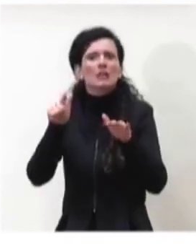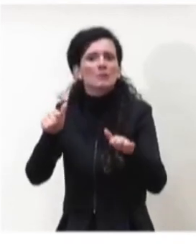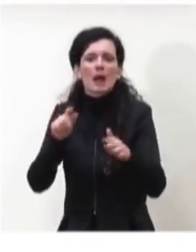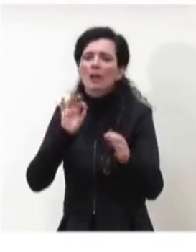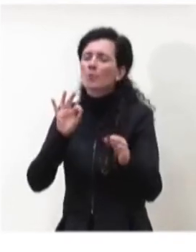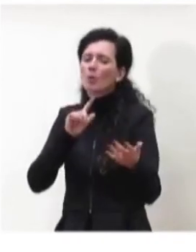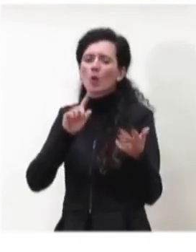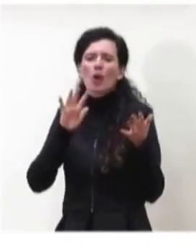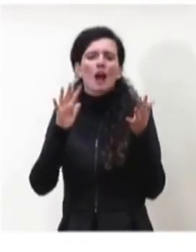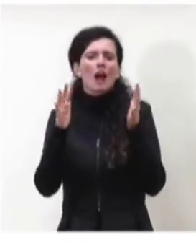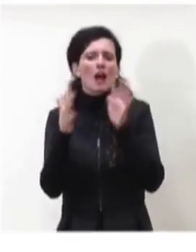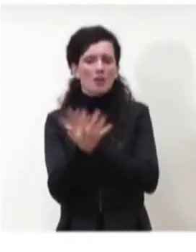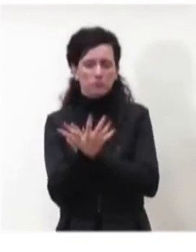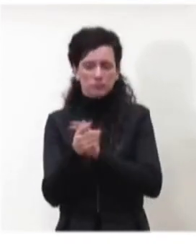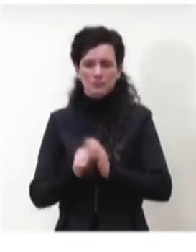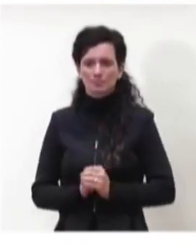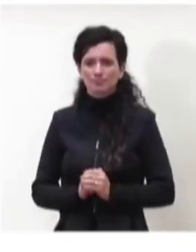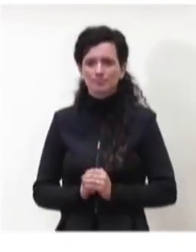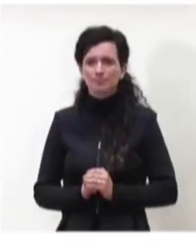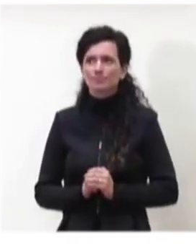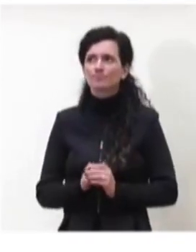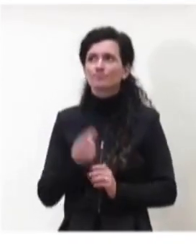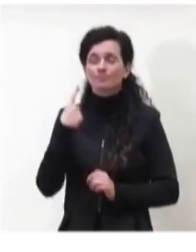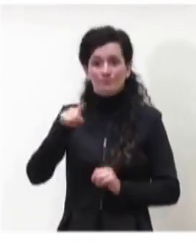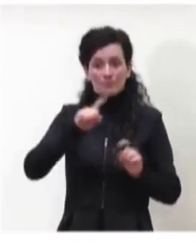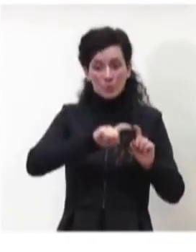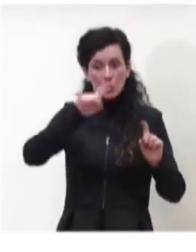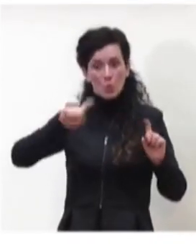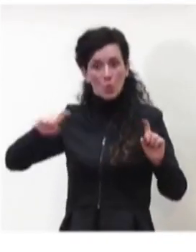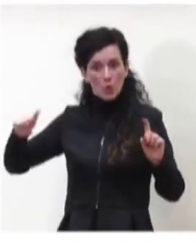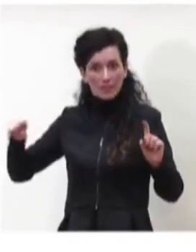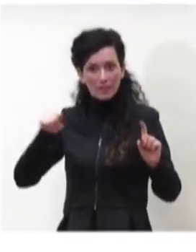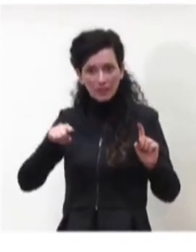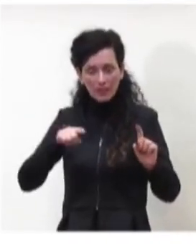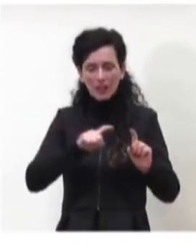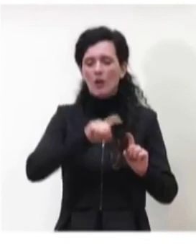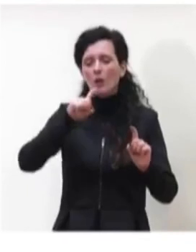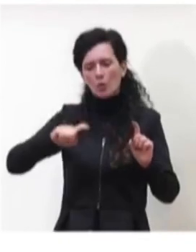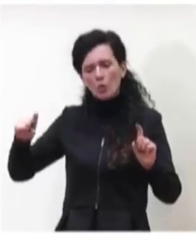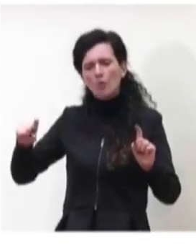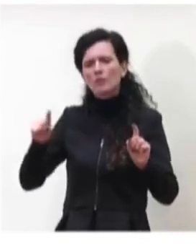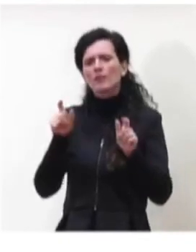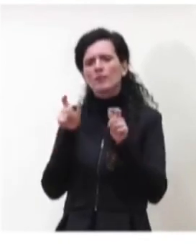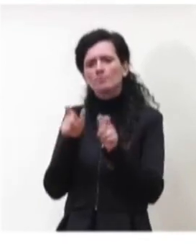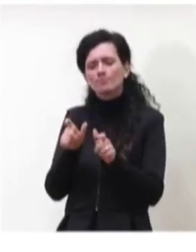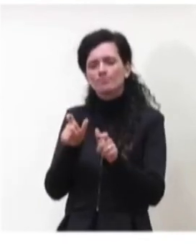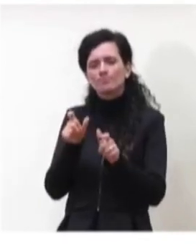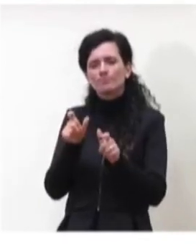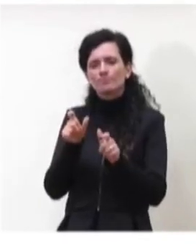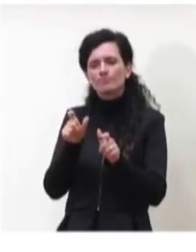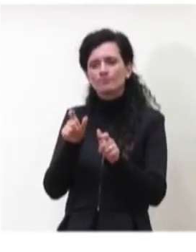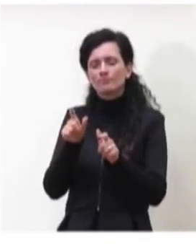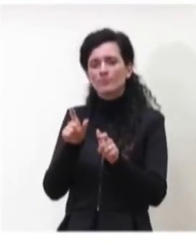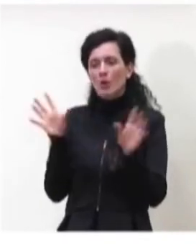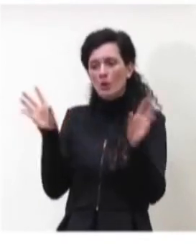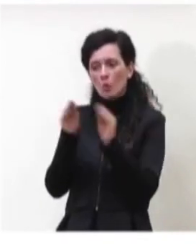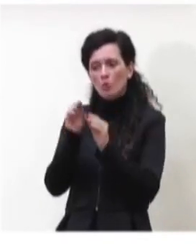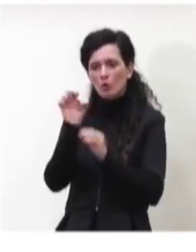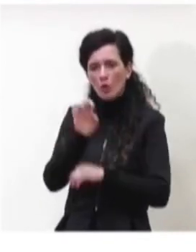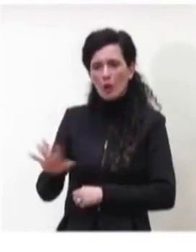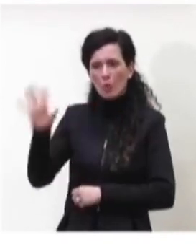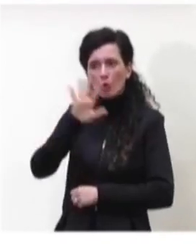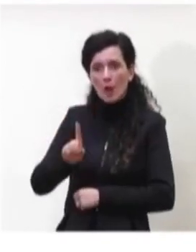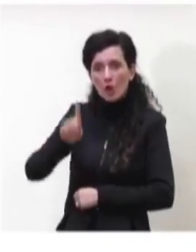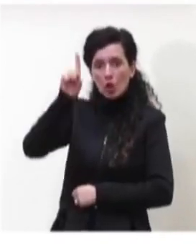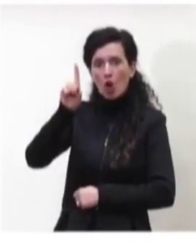senso. Queste sono le curve, le curve di alcuni dei Paesi dell'Unione Europea e vedete